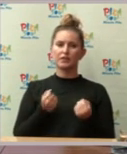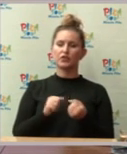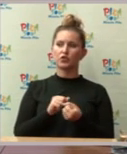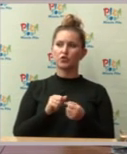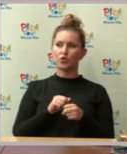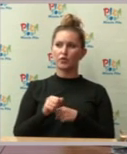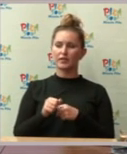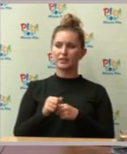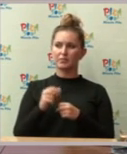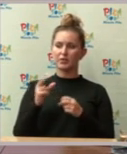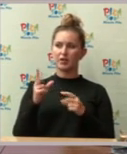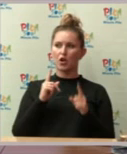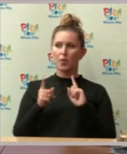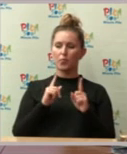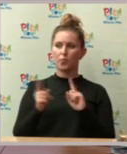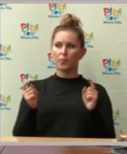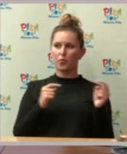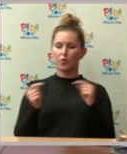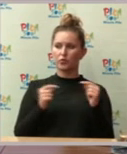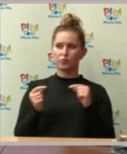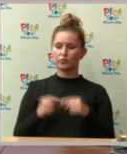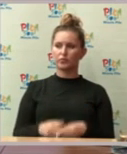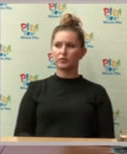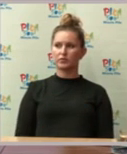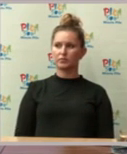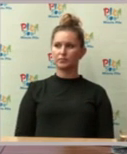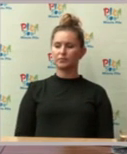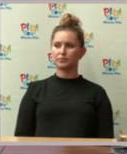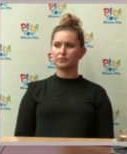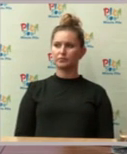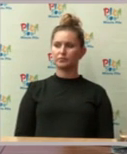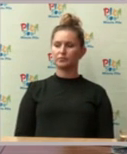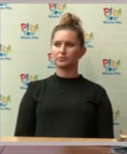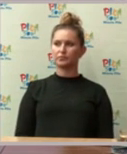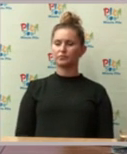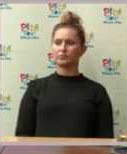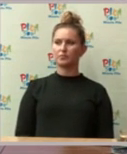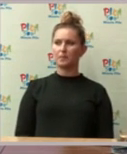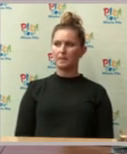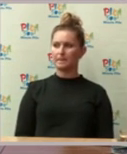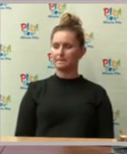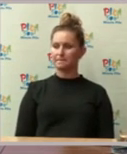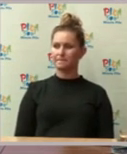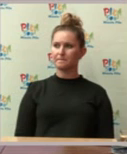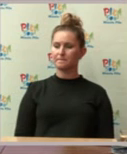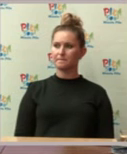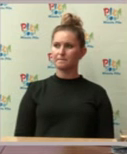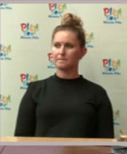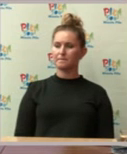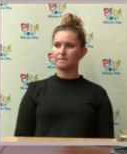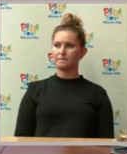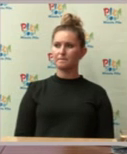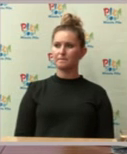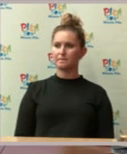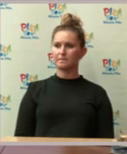Ustawa o własności lokali, która dotyczy wspólnot mieszkaniowych, wymaga zgody wszystkich właścicieli.